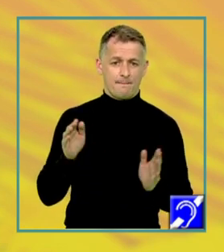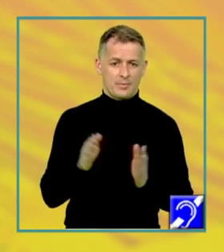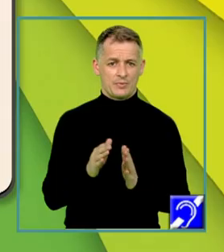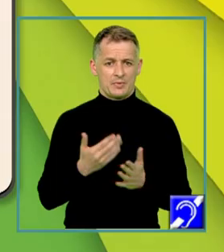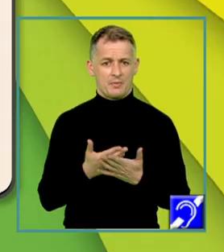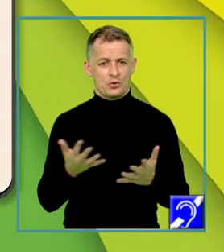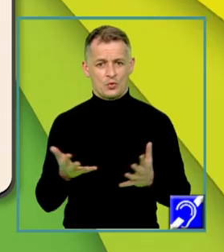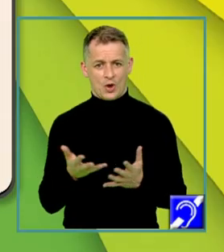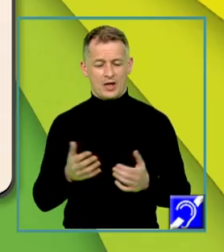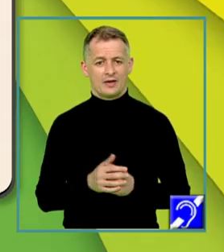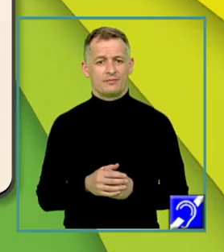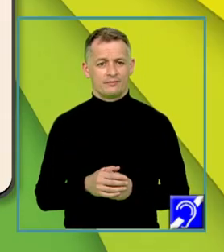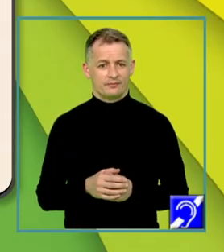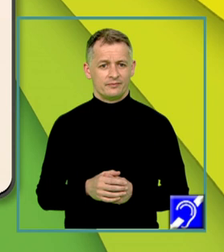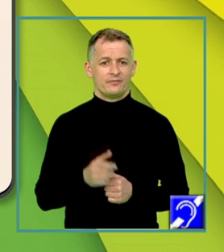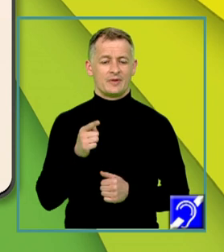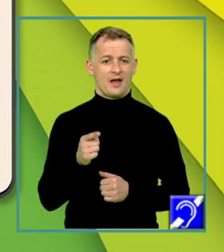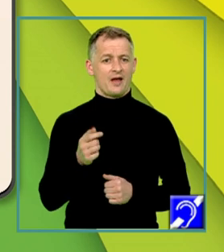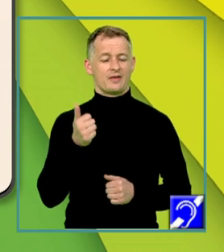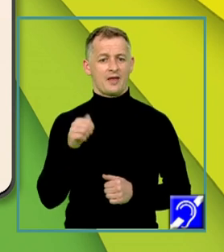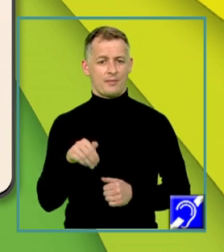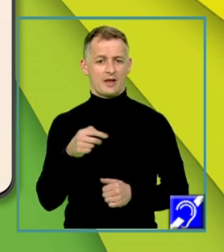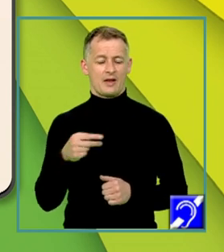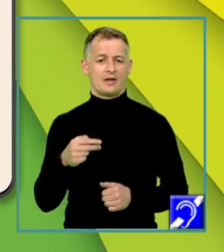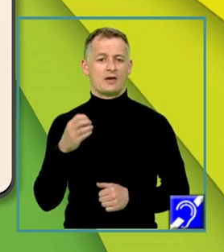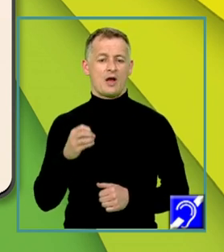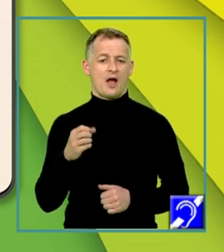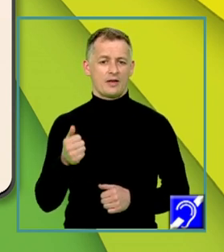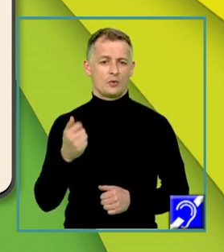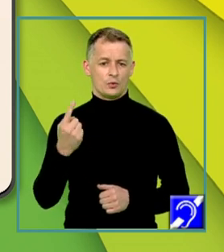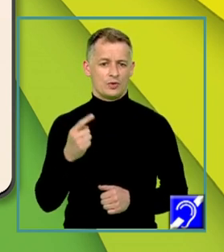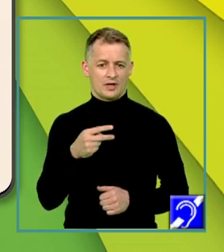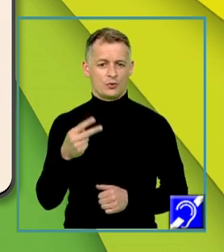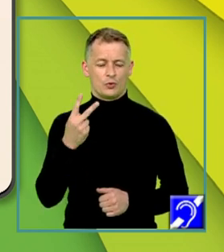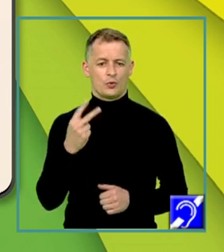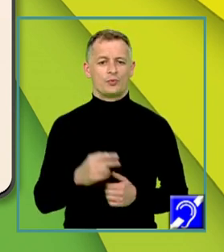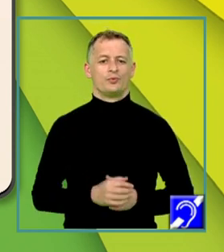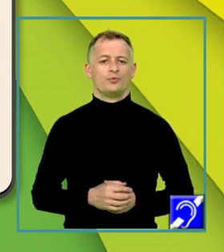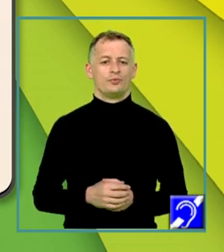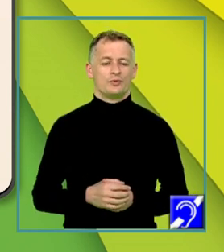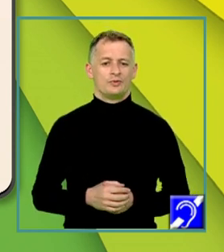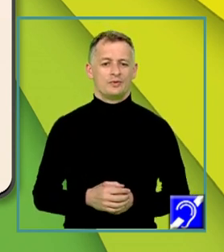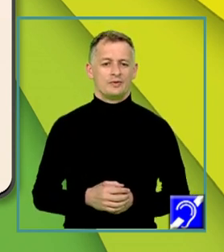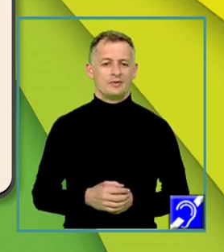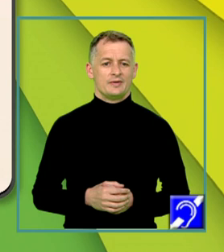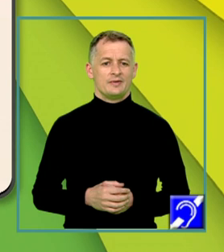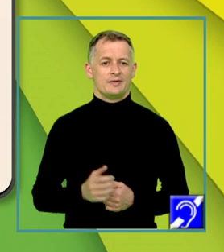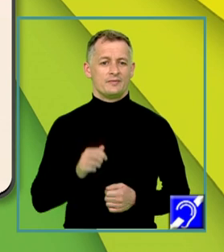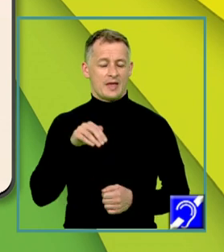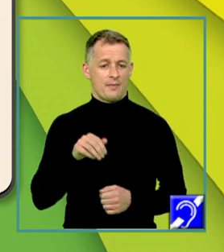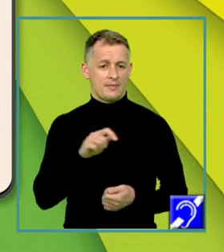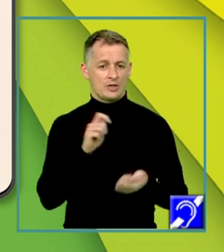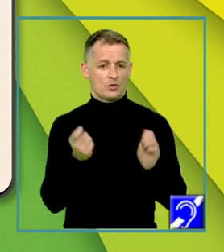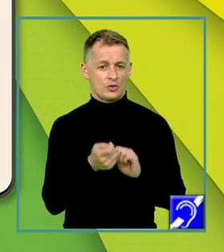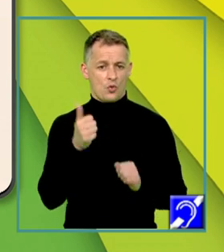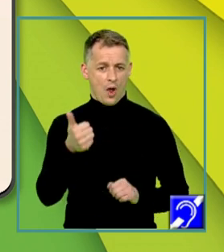determinantul matricei A de M plus A de 1 egal cu 2. Utilizând substituția M în locului A